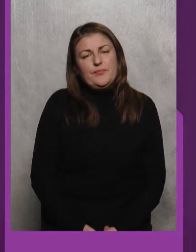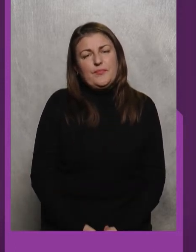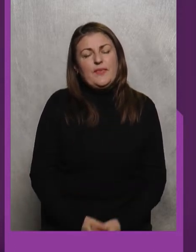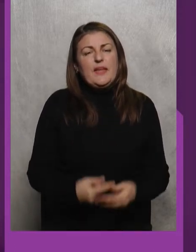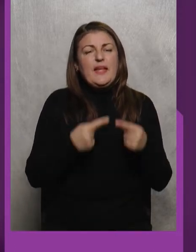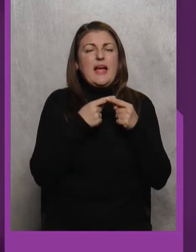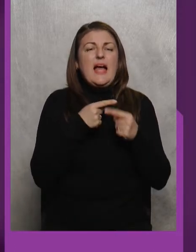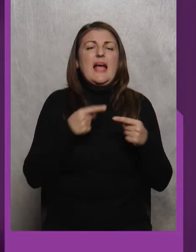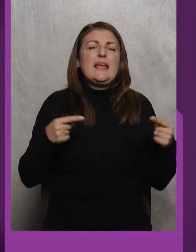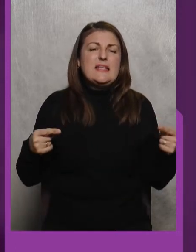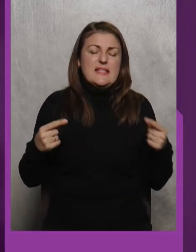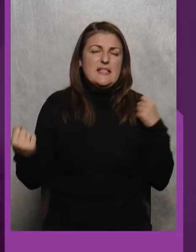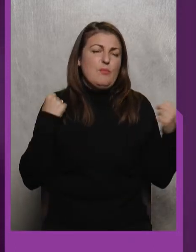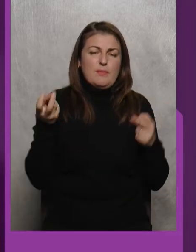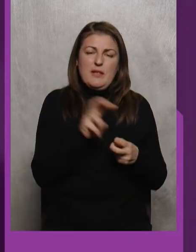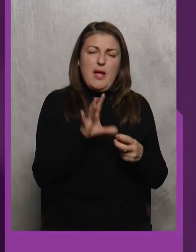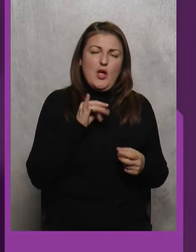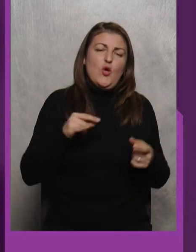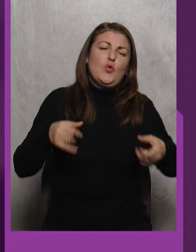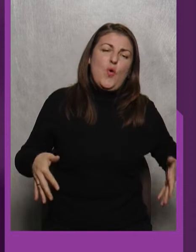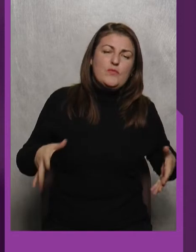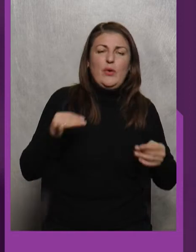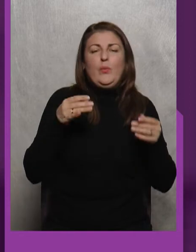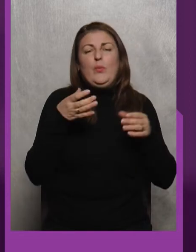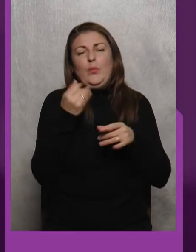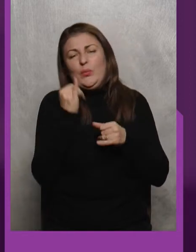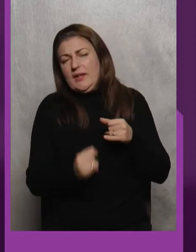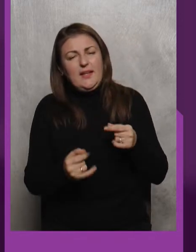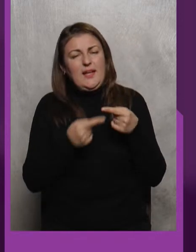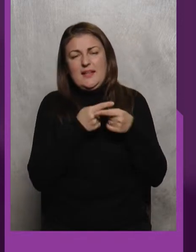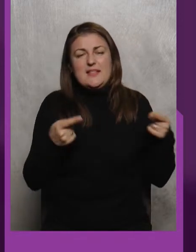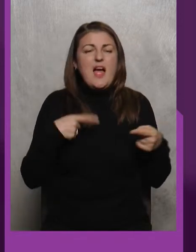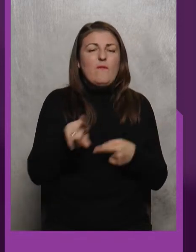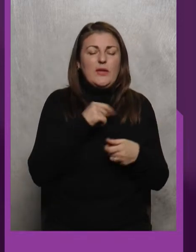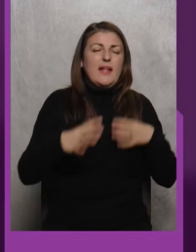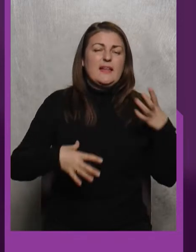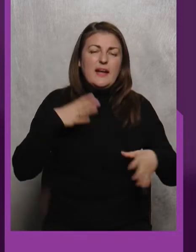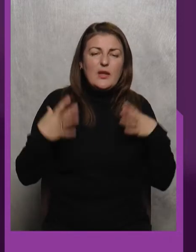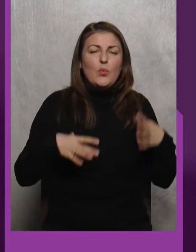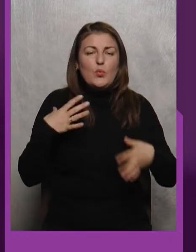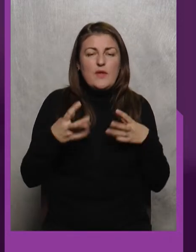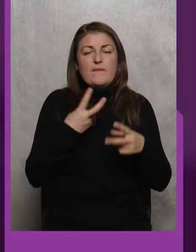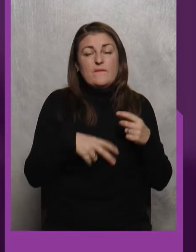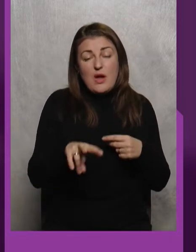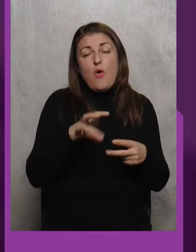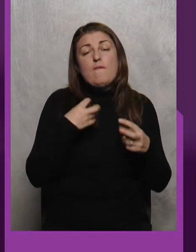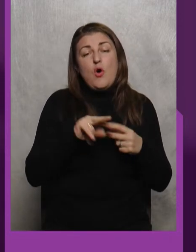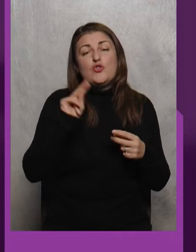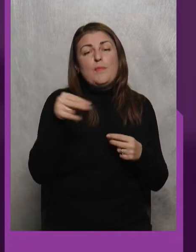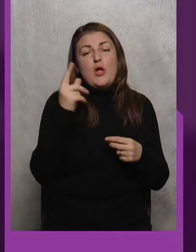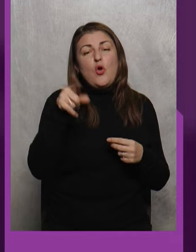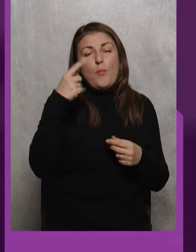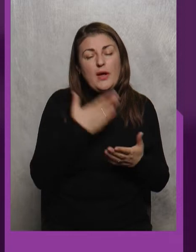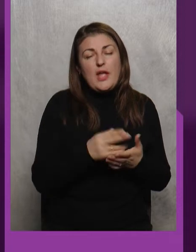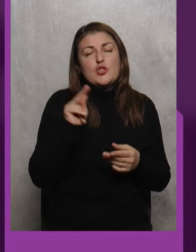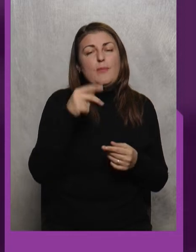Різні спортсмени приходять і товсті, і худі, різні Вони тренуються, виходять і на чемпіонат області є